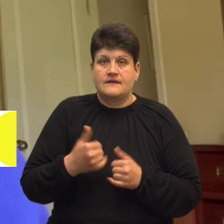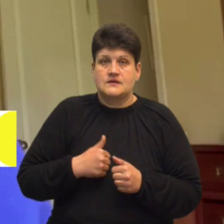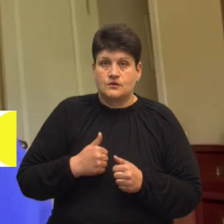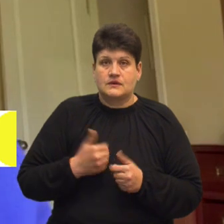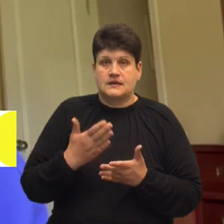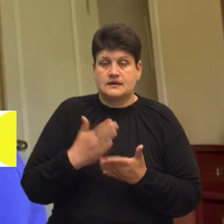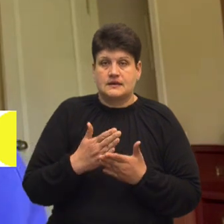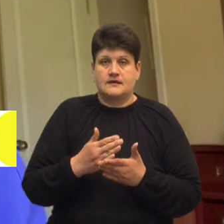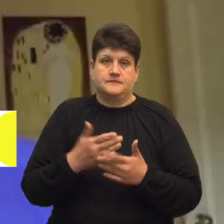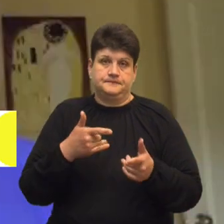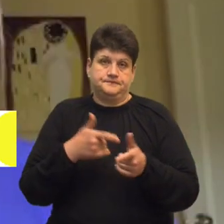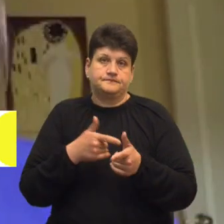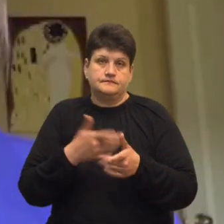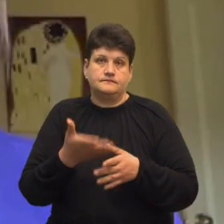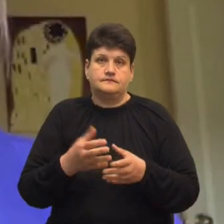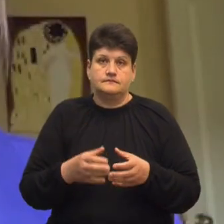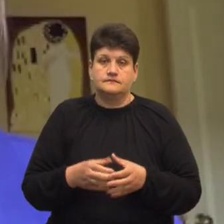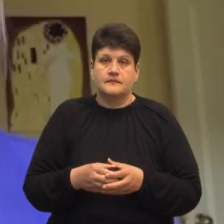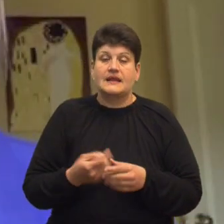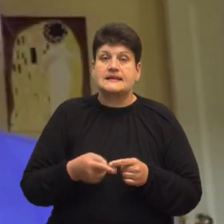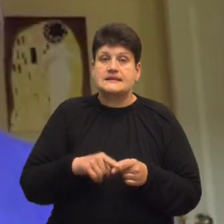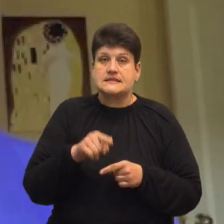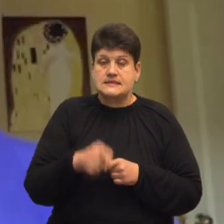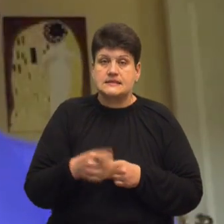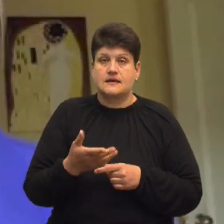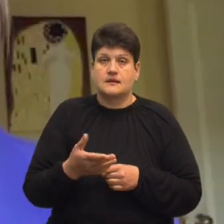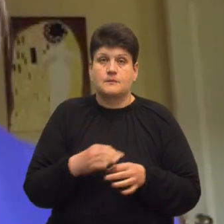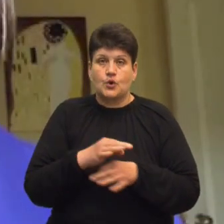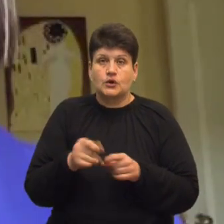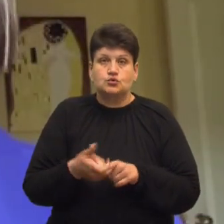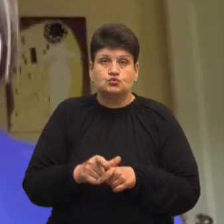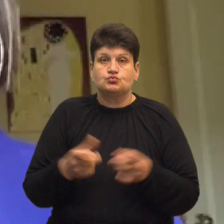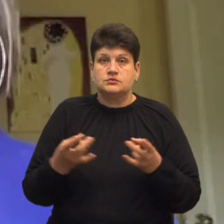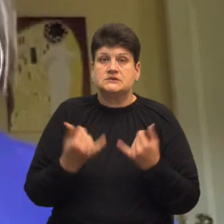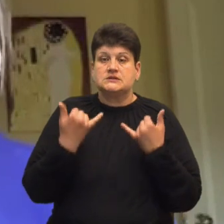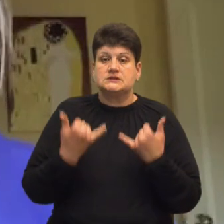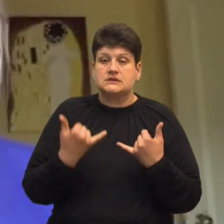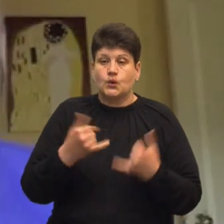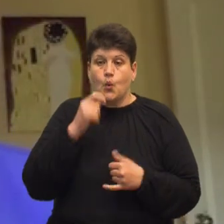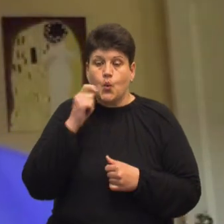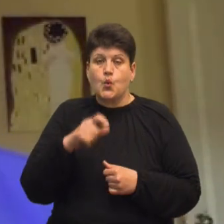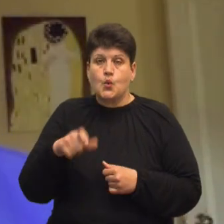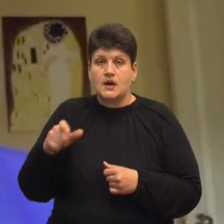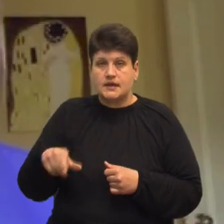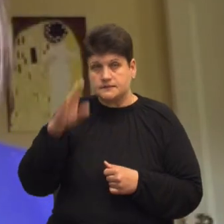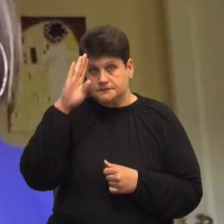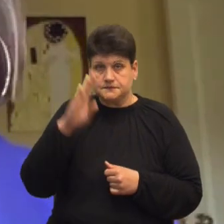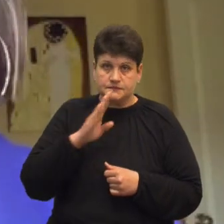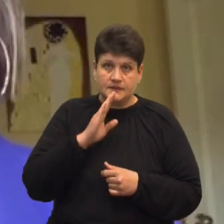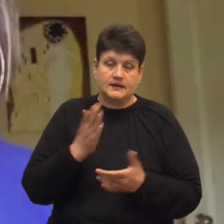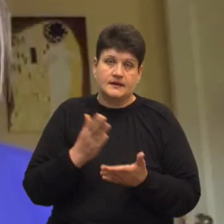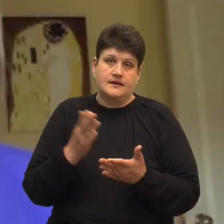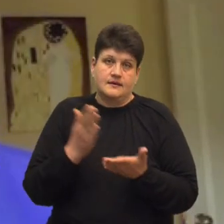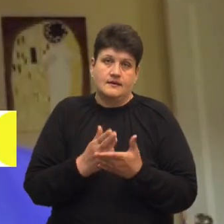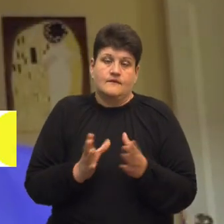належать до ЛГБТ-спільноти. Цей проєкт, він дуже потрібен саме зараз українцям і українкам, які належать до ЛГБТ